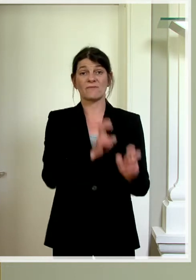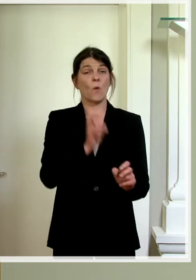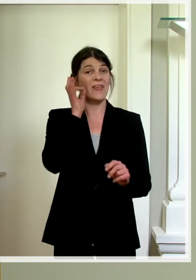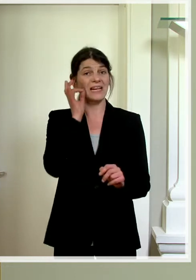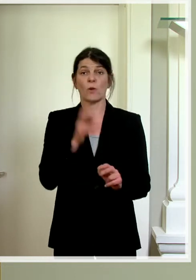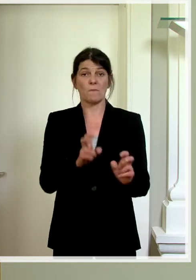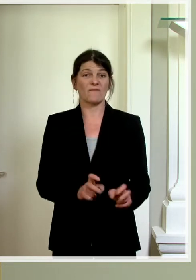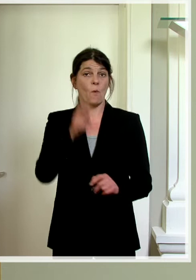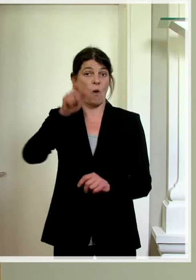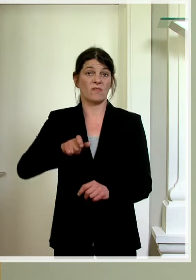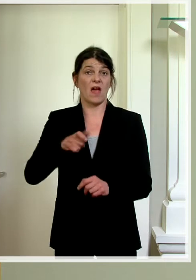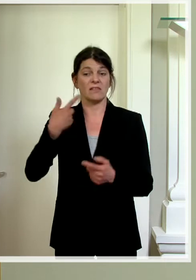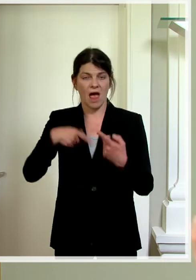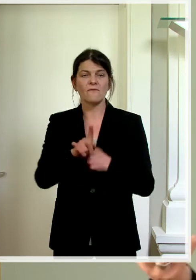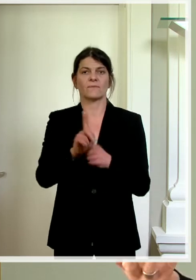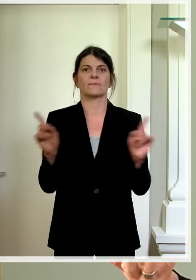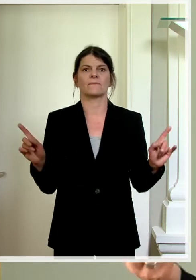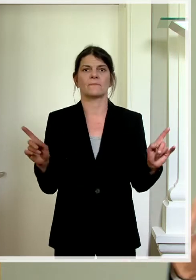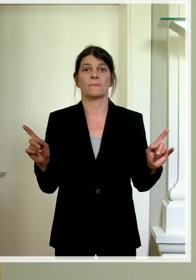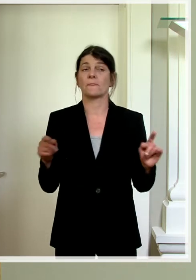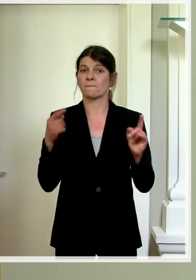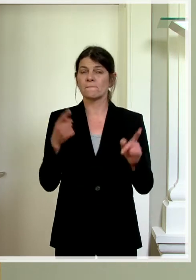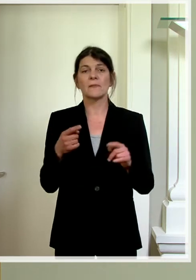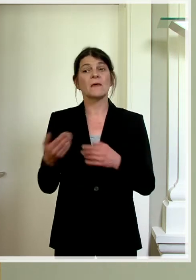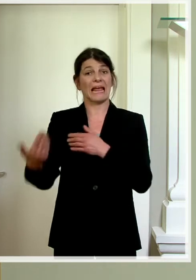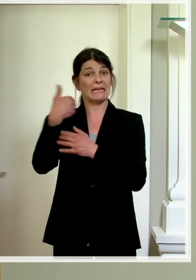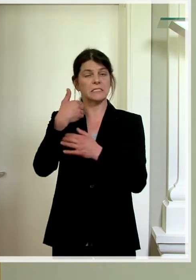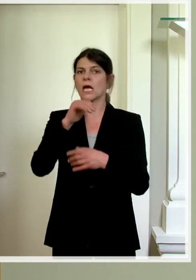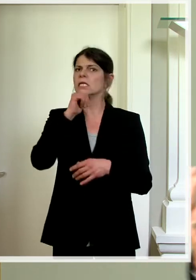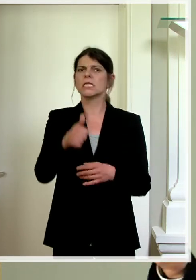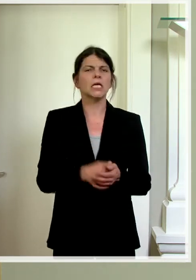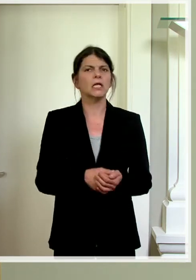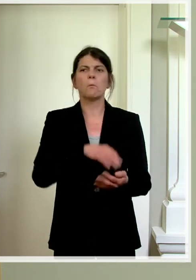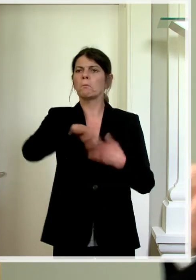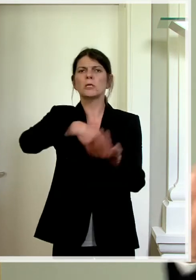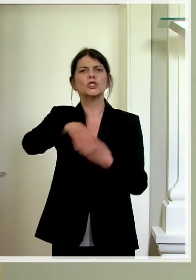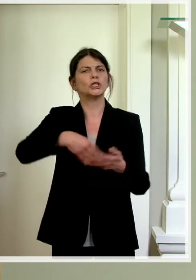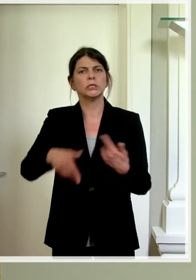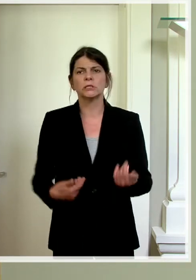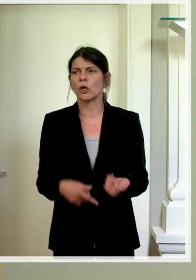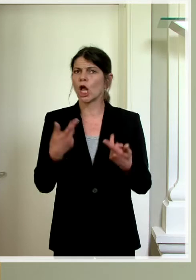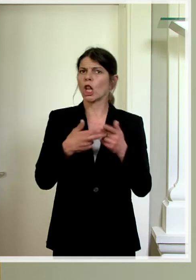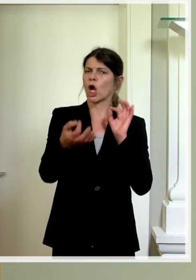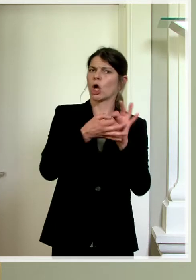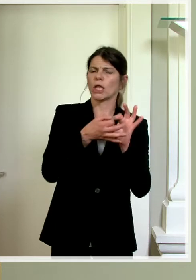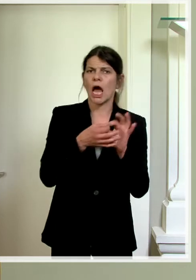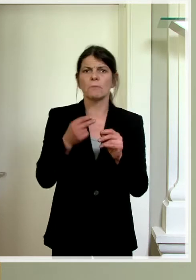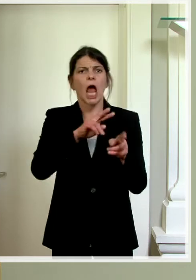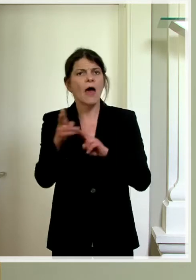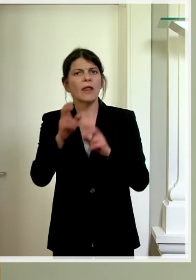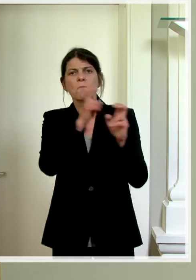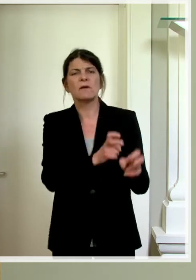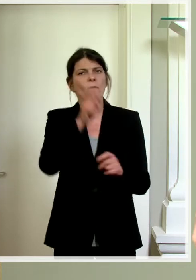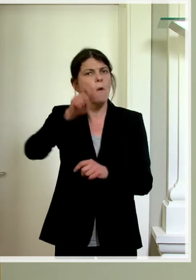oder des Bewohners stattfinden darf. Also dass sich die Gäste nicht mischen und noch Kontakt haben mit anderen